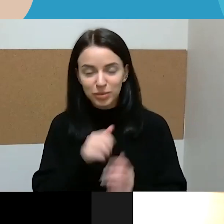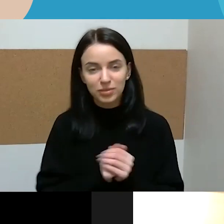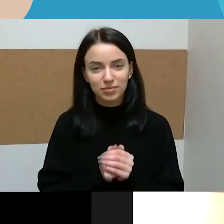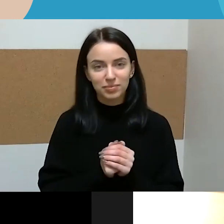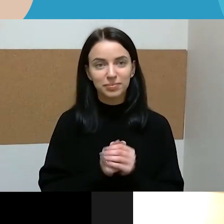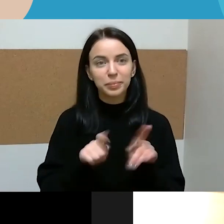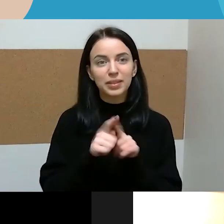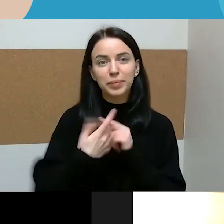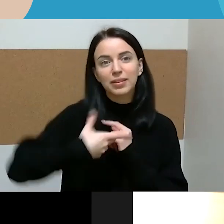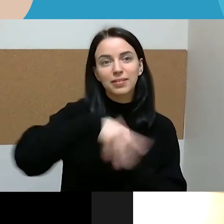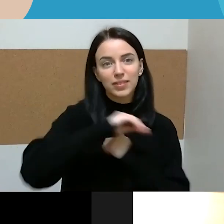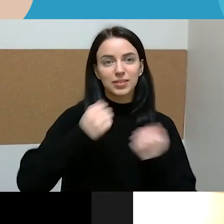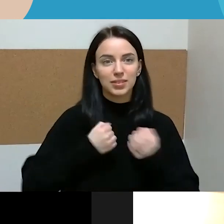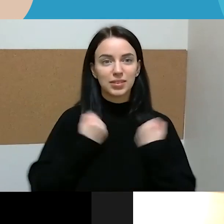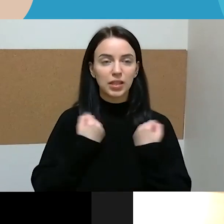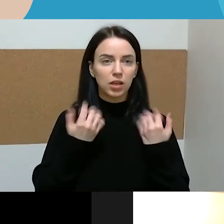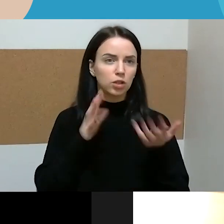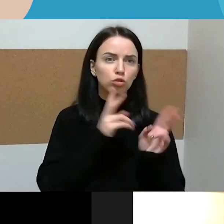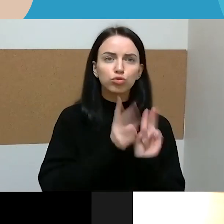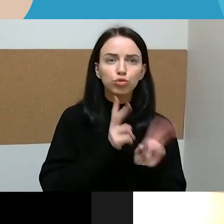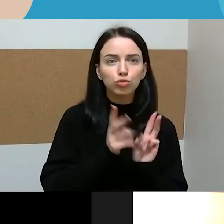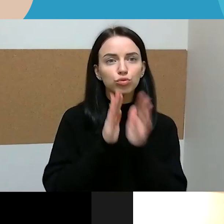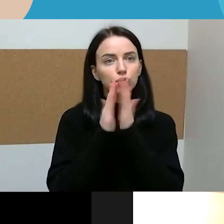iš man kažką tai paskaidyti, pagaminti,